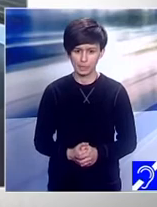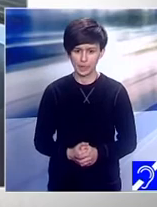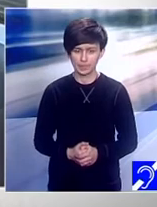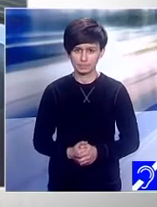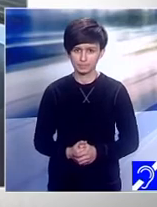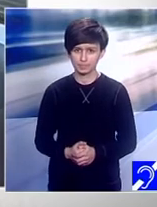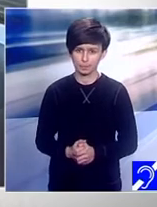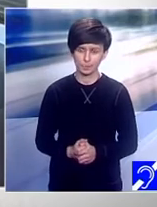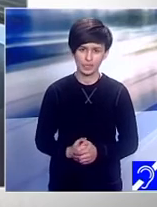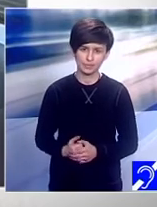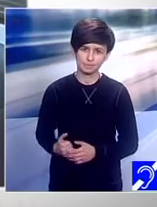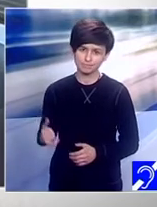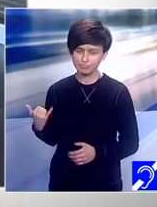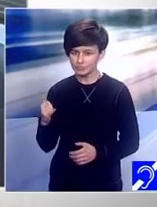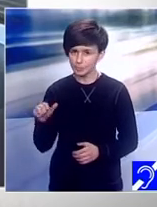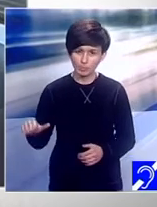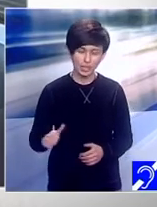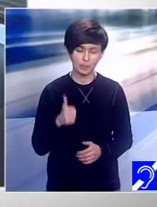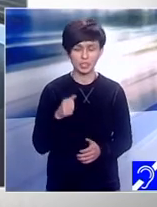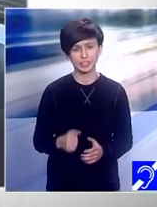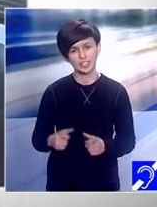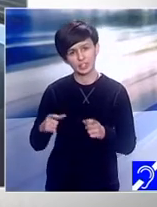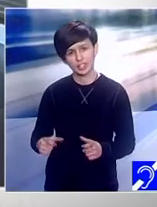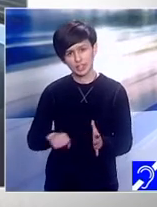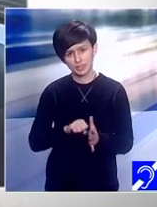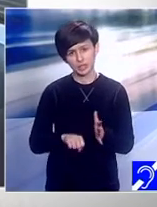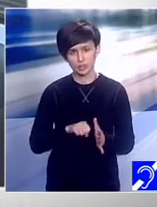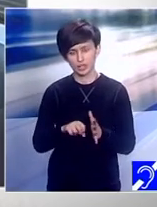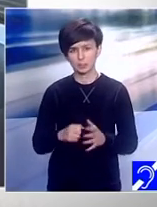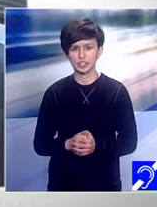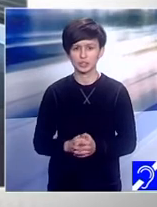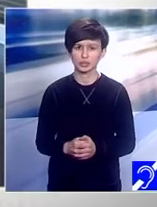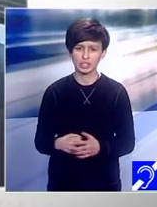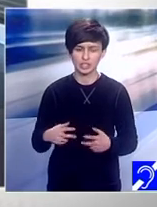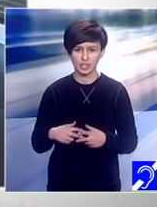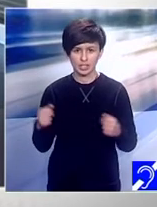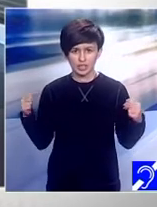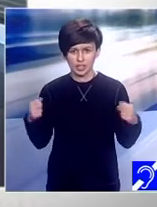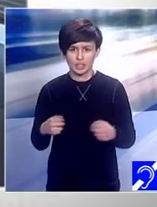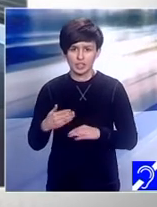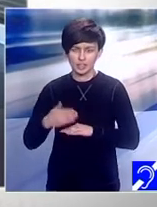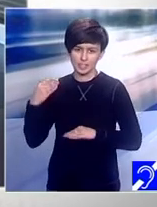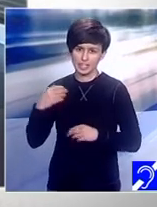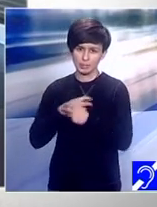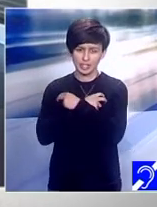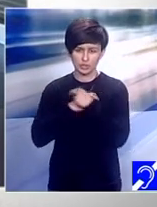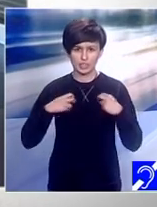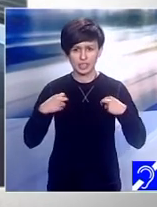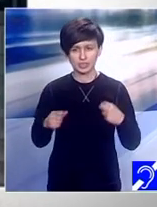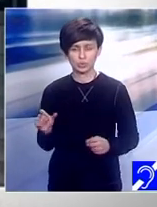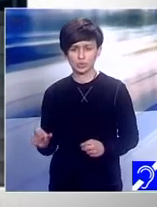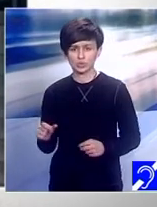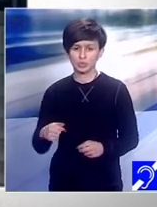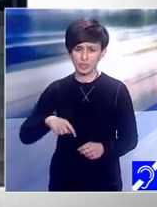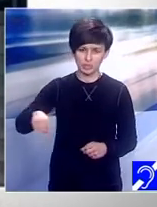Am revenit, doamnelor domnilor, în platou emisiunii noastre Fără Prejudecăți, care debutează chiar acum cu un subiect pe care noi îl